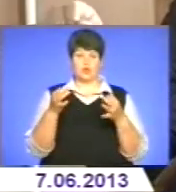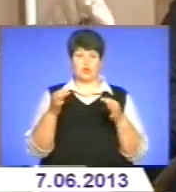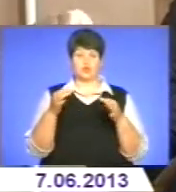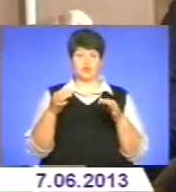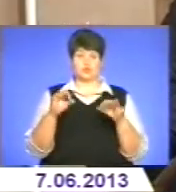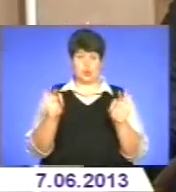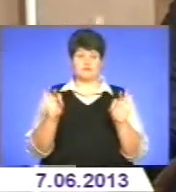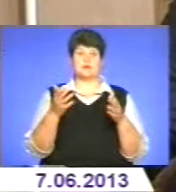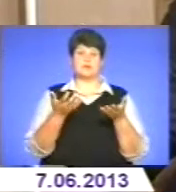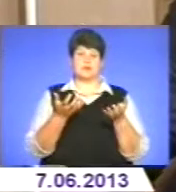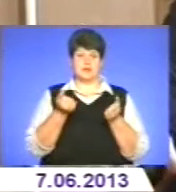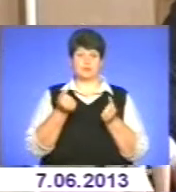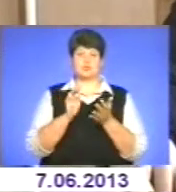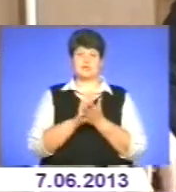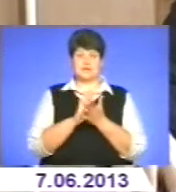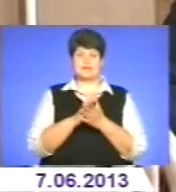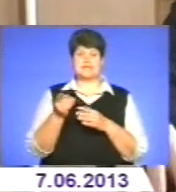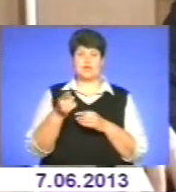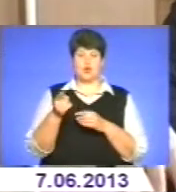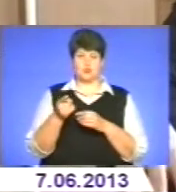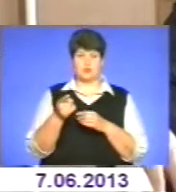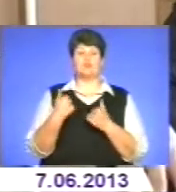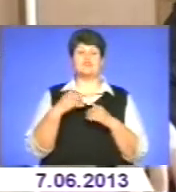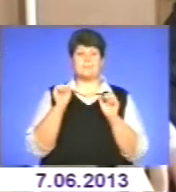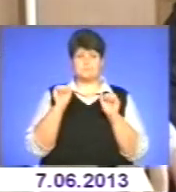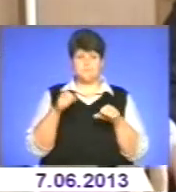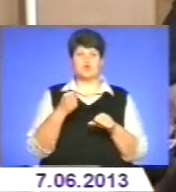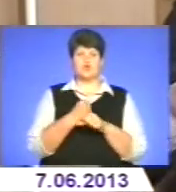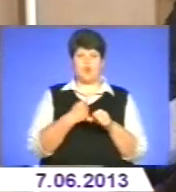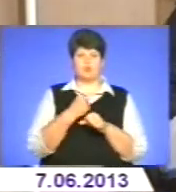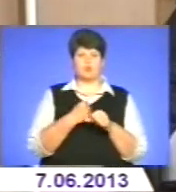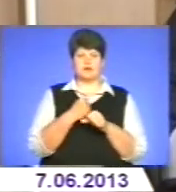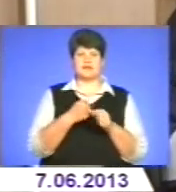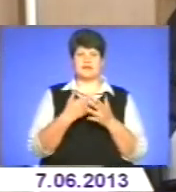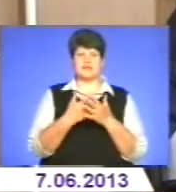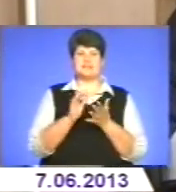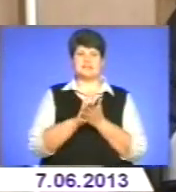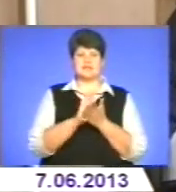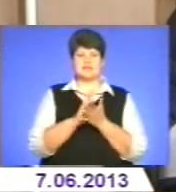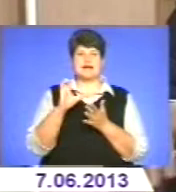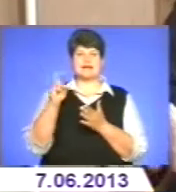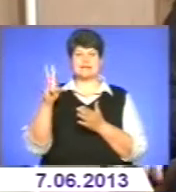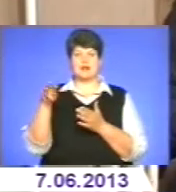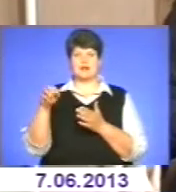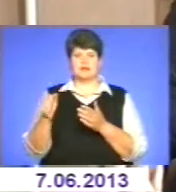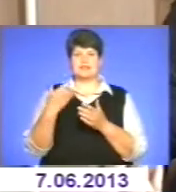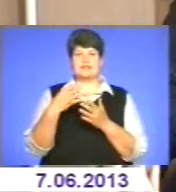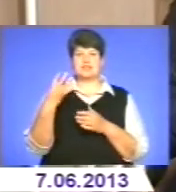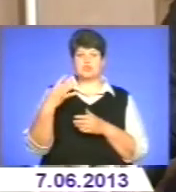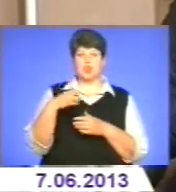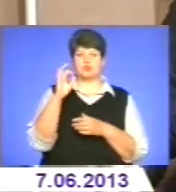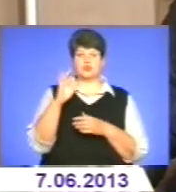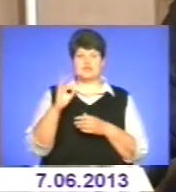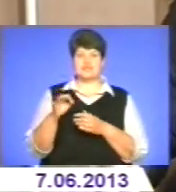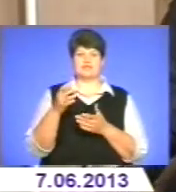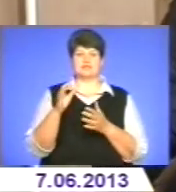частину сміття з Тернополя, тому що ця сміттєсортувальна лінія, вона може обробити, наприклад, сміття Скалата і 40% сміття